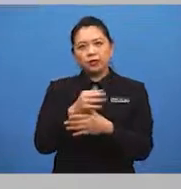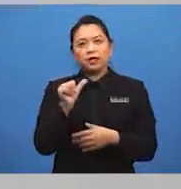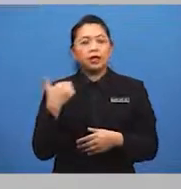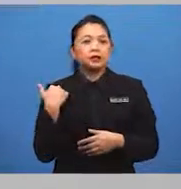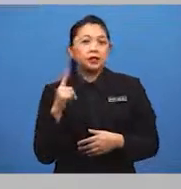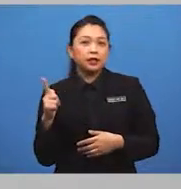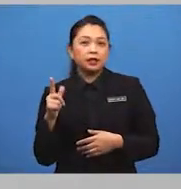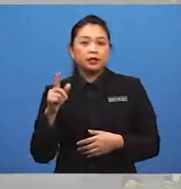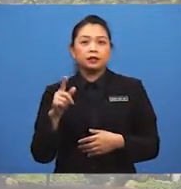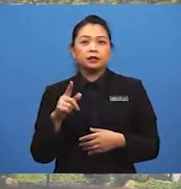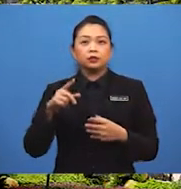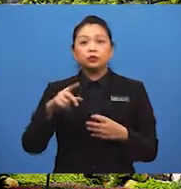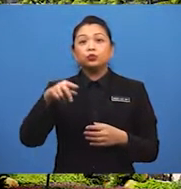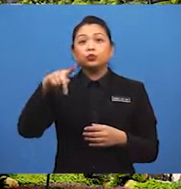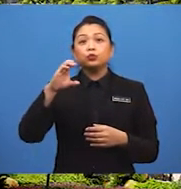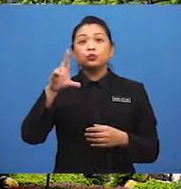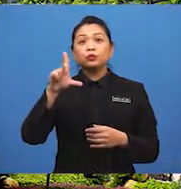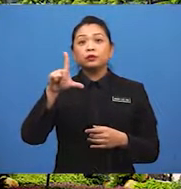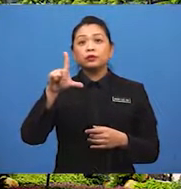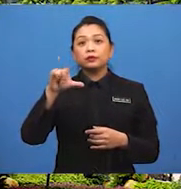ialah penculikan,